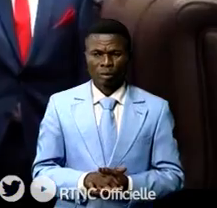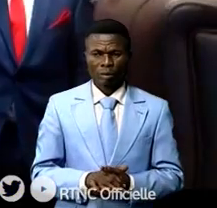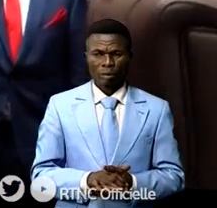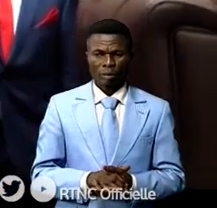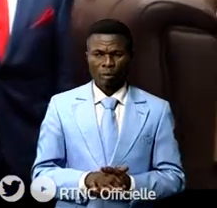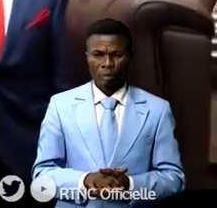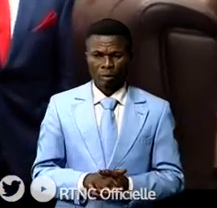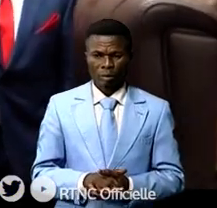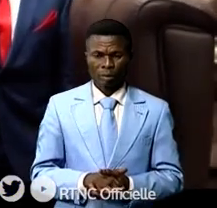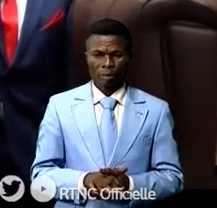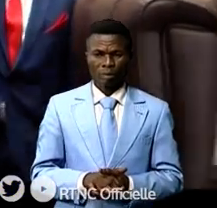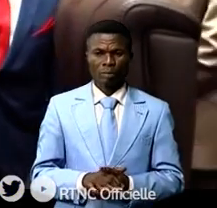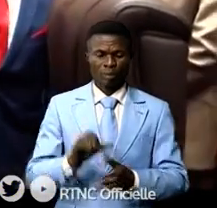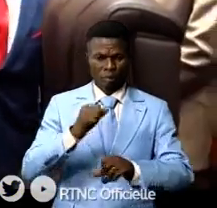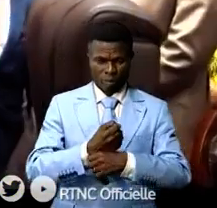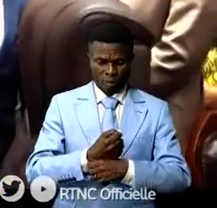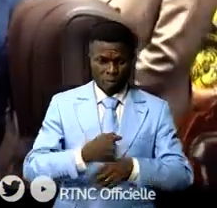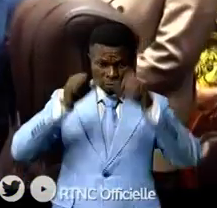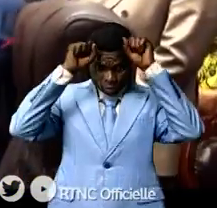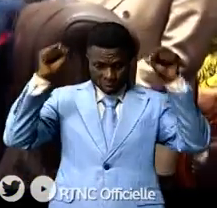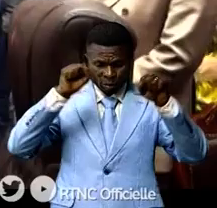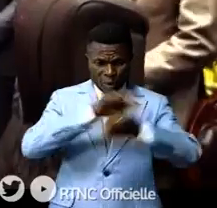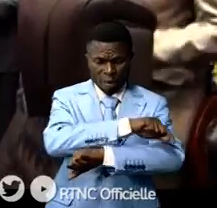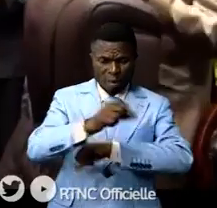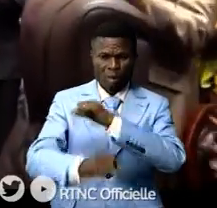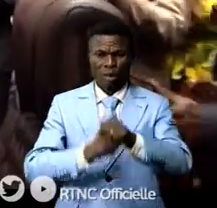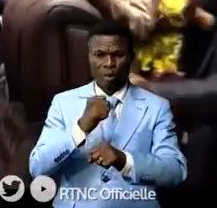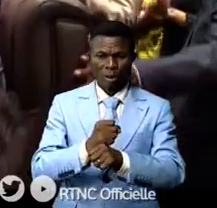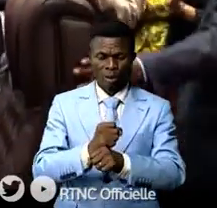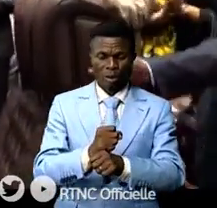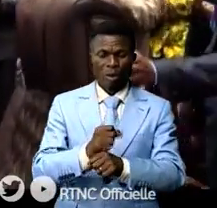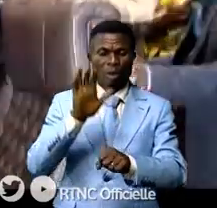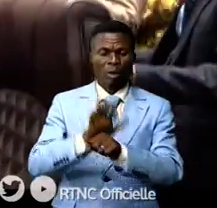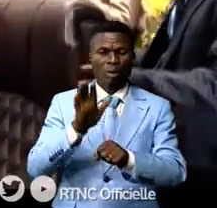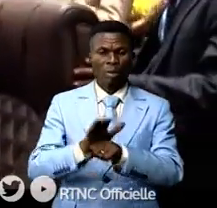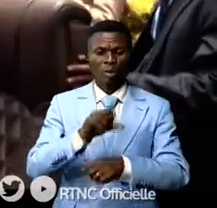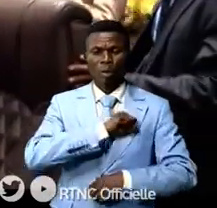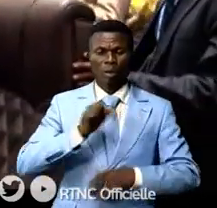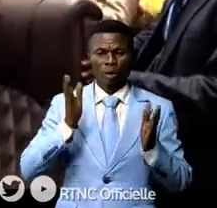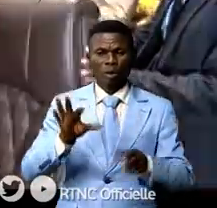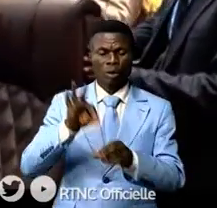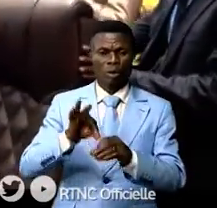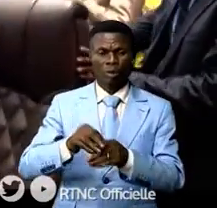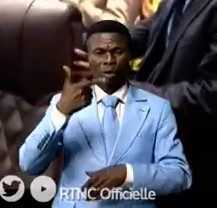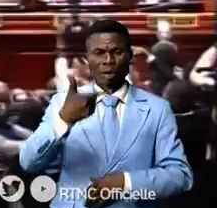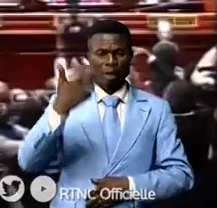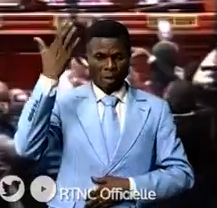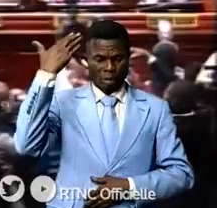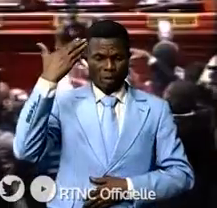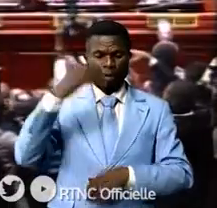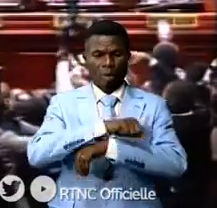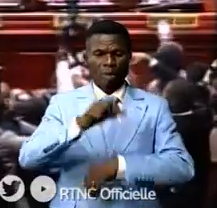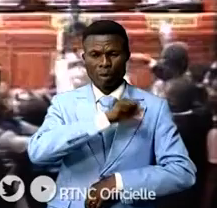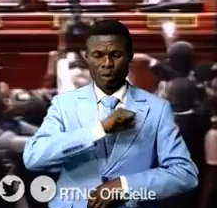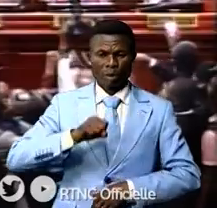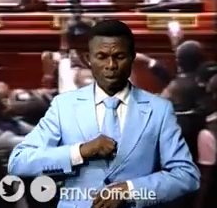Après leur installation par le président du bureau d'âge devant l'Assemblée plénière à l'issue de l'élection mardi dernier au Sénat, le